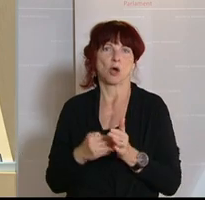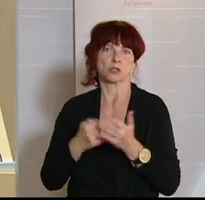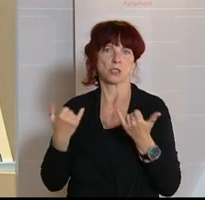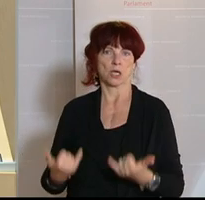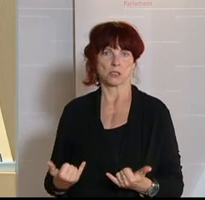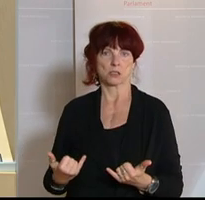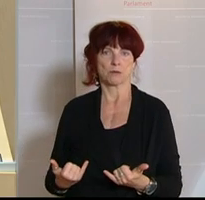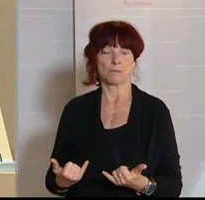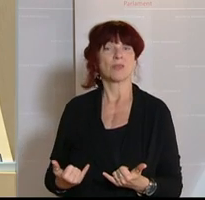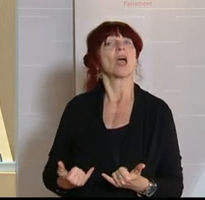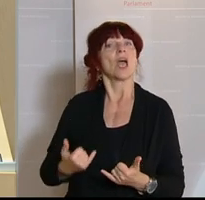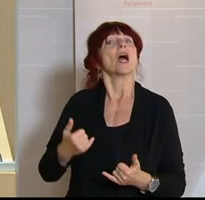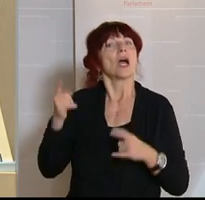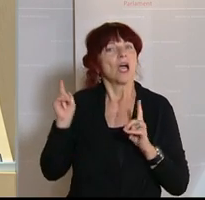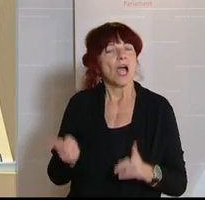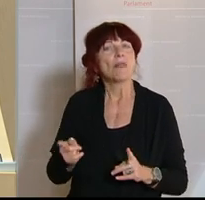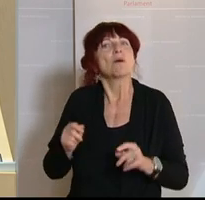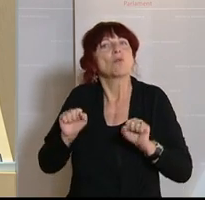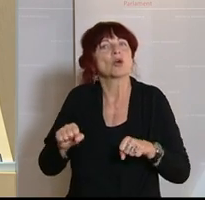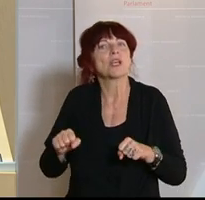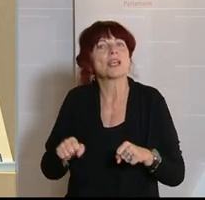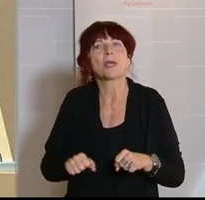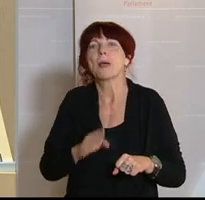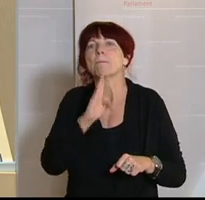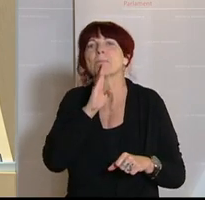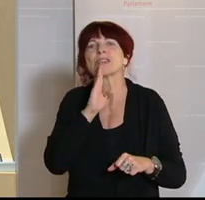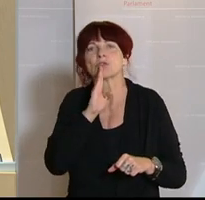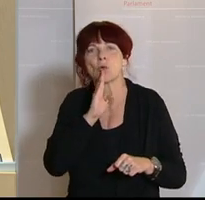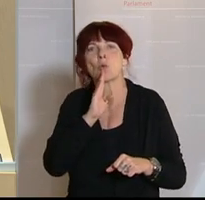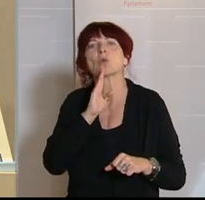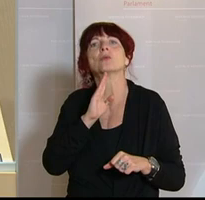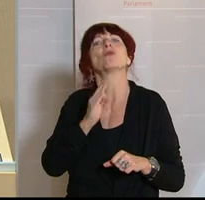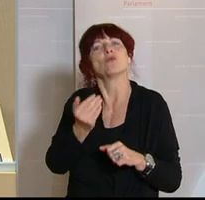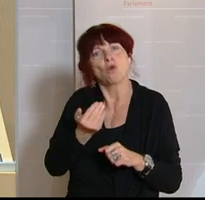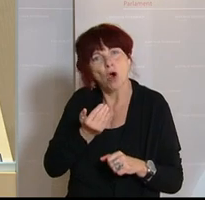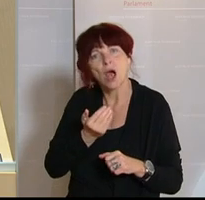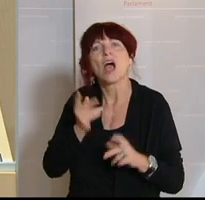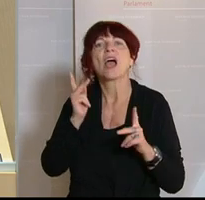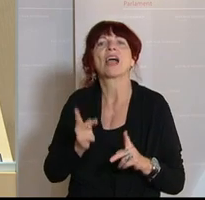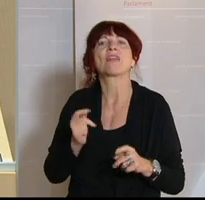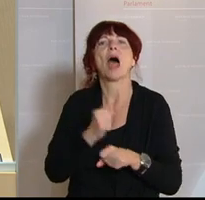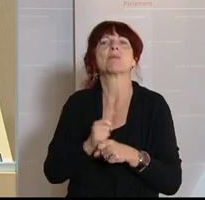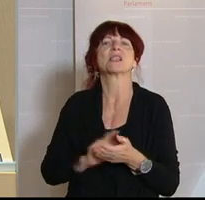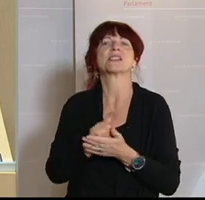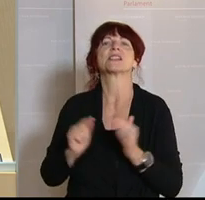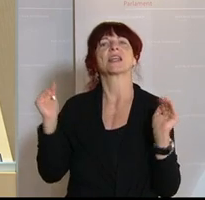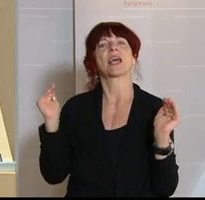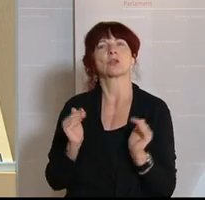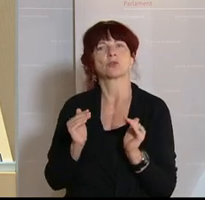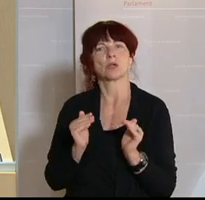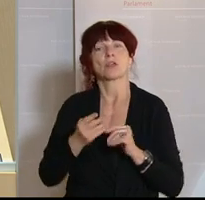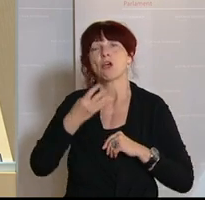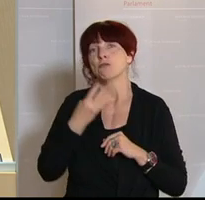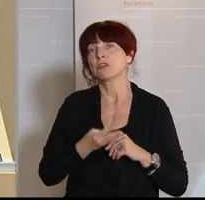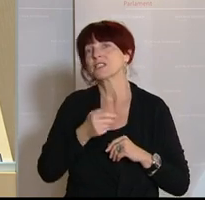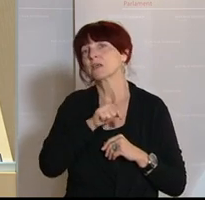Arbeitnehmern die Möglichkeit, vor dem Pensionsantritt die Arbeitszeit zu reduzieren. Das Besondere daran ist, man kann die Arbeitszeit um 40 bis